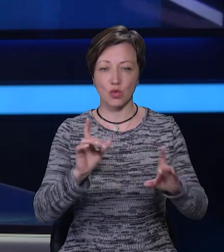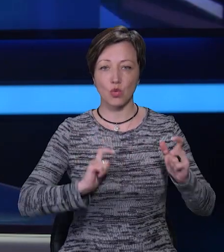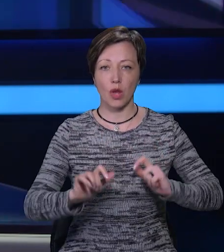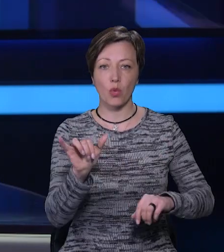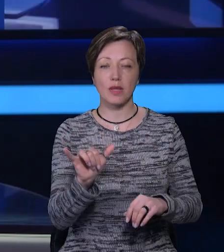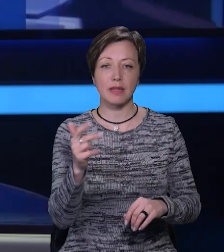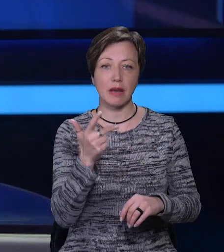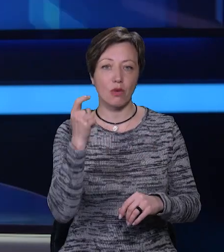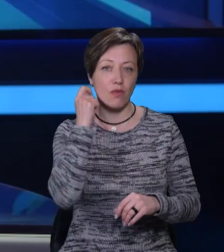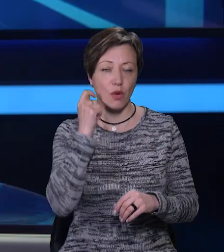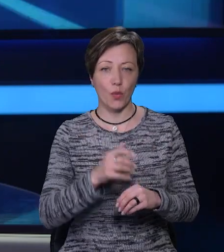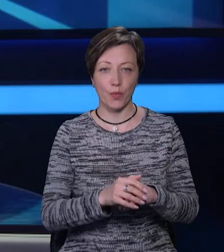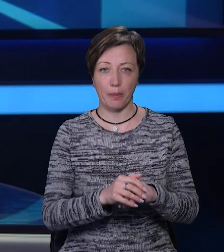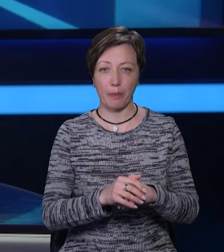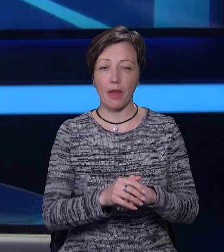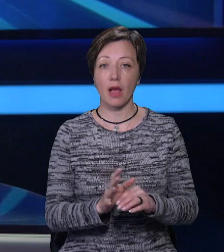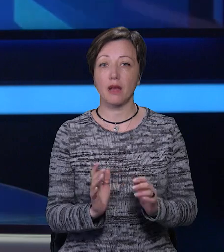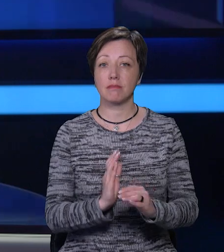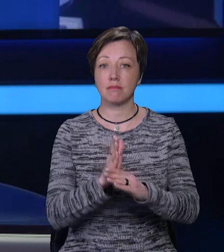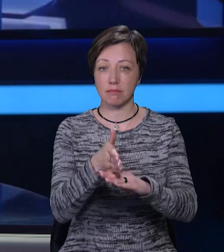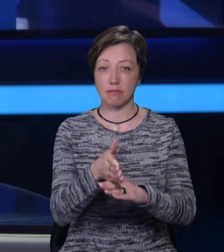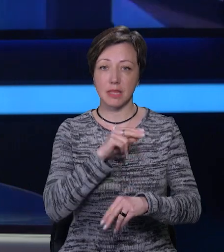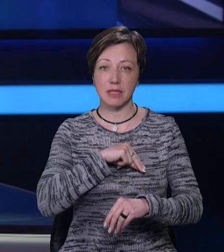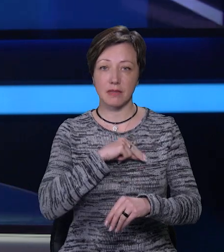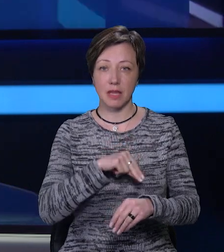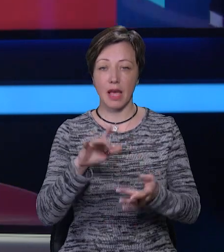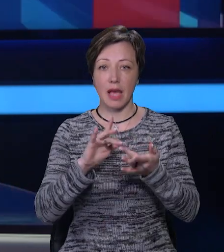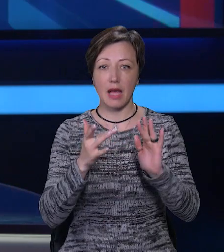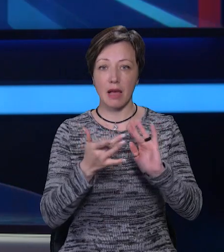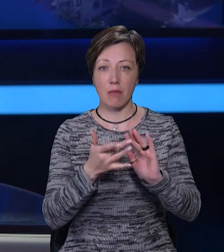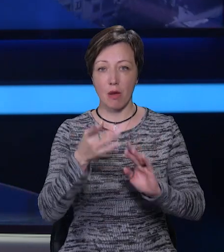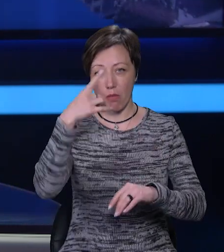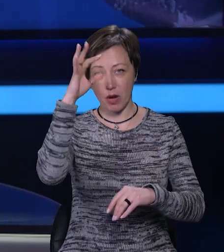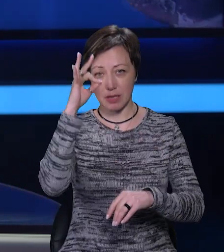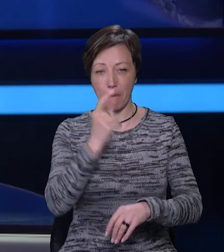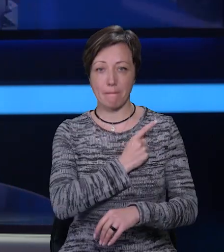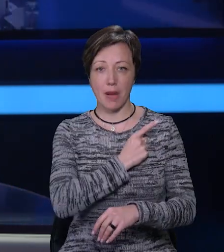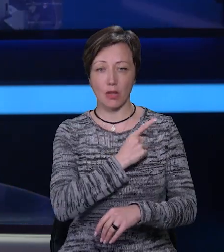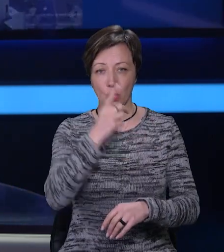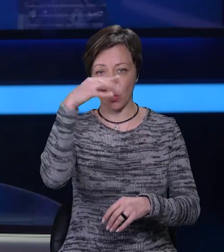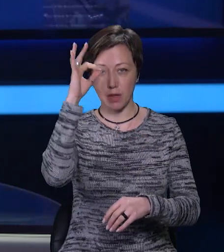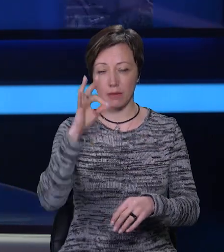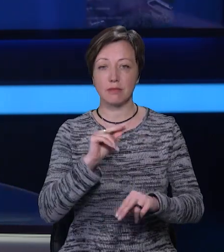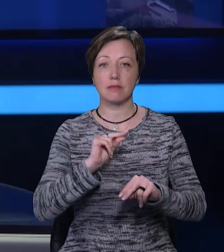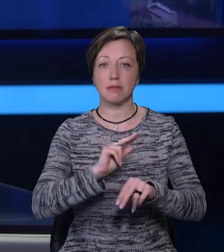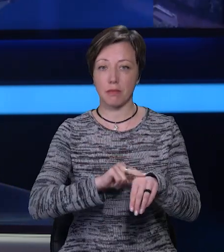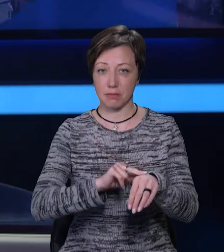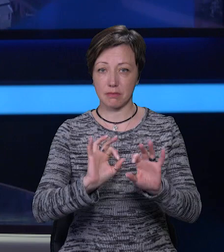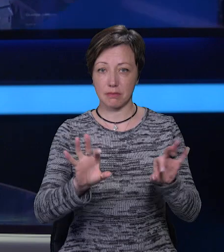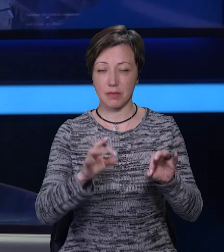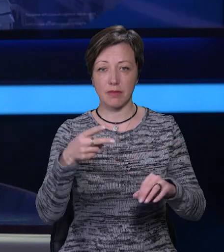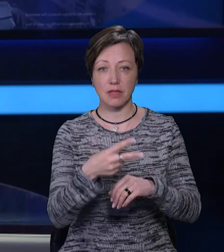університету третього віку. До них завітали працівники кіберполіції та патрульні. За словами правоохоронців, у